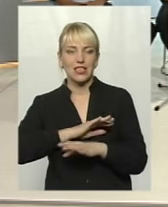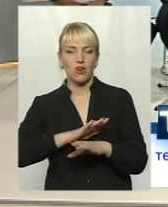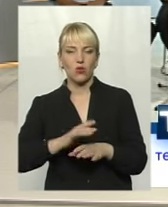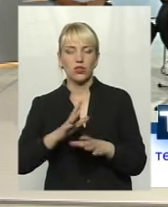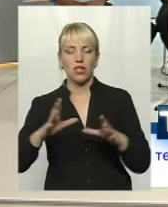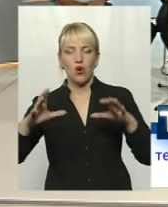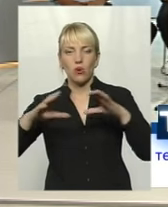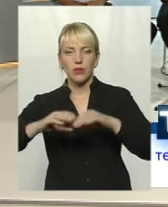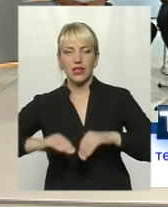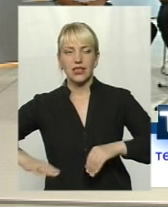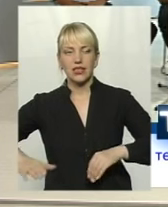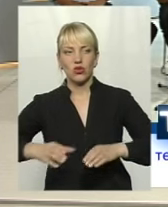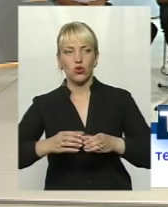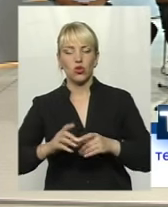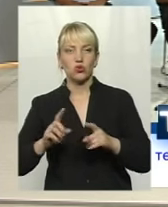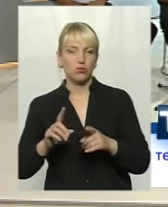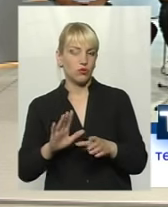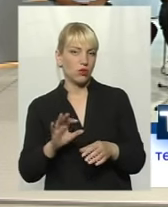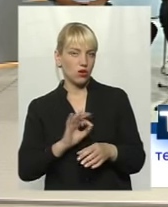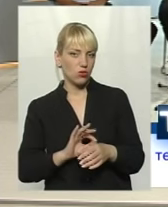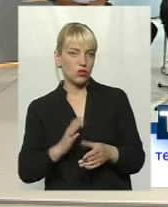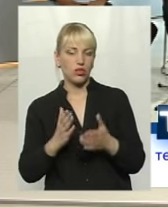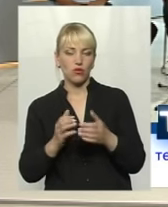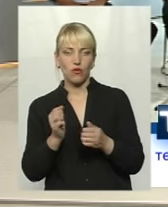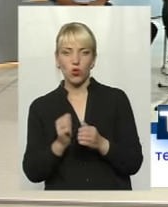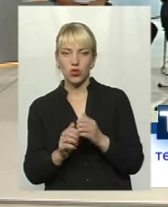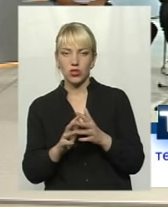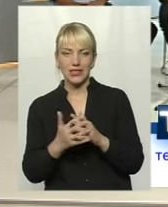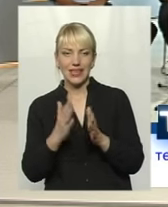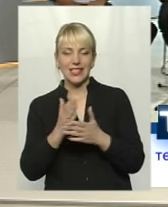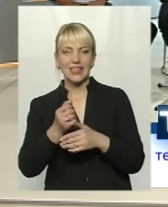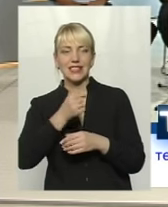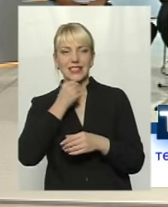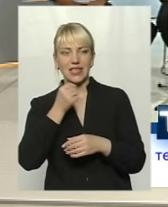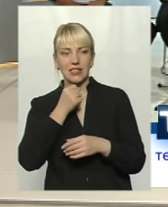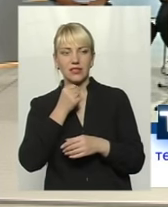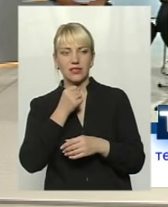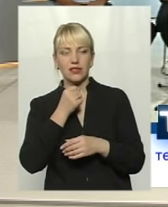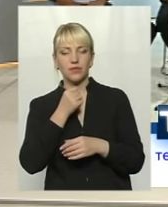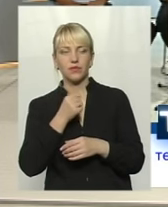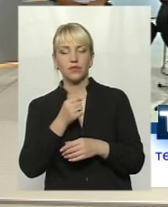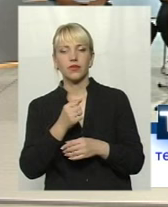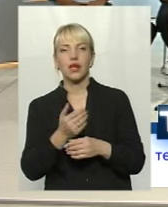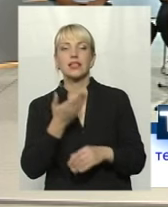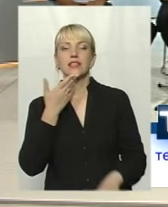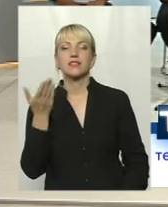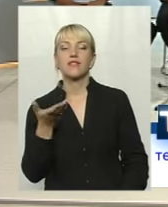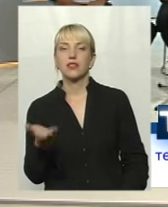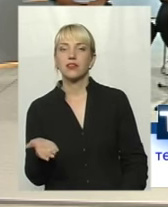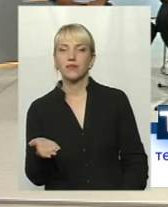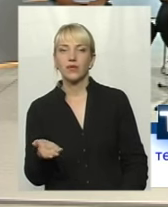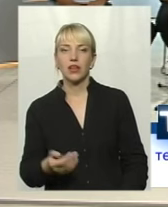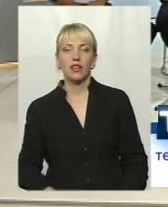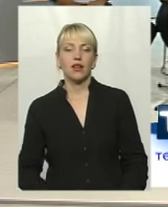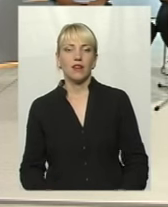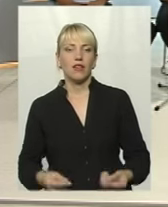'єднаній територіальній громаді. Ну чому не користь? Якщо в кожному селі є староста, щось робиться на користь. Але так, звіт. Відповідно